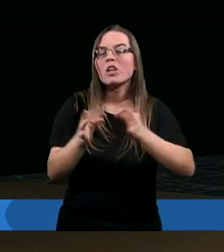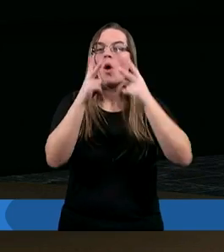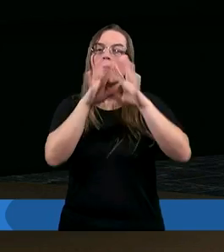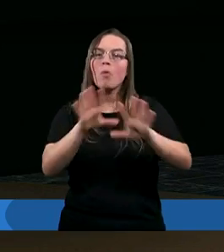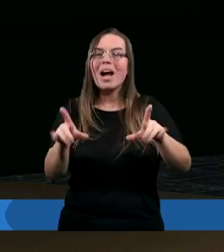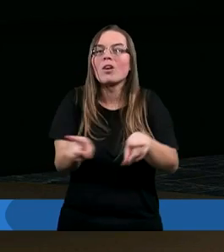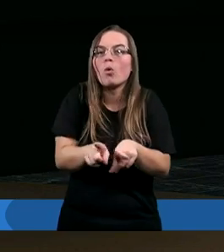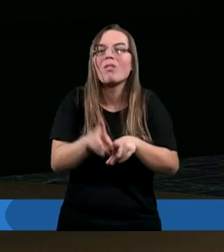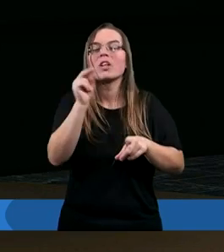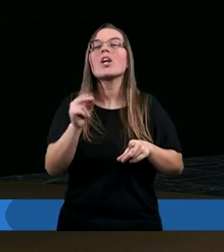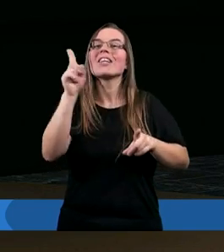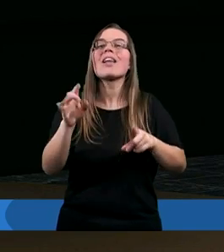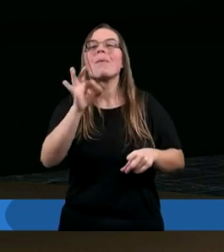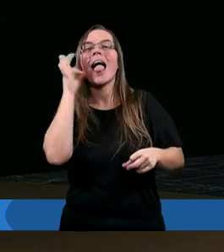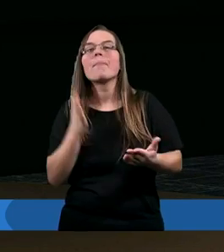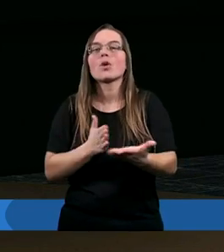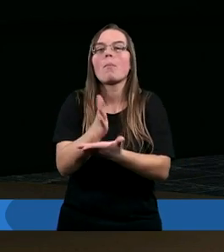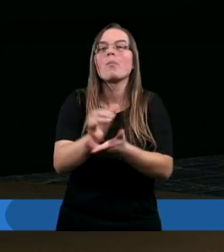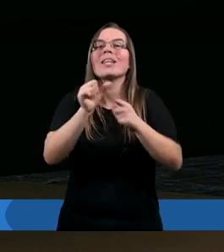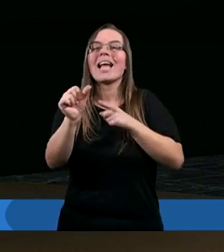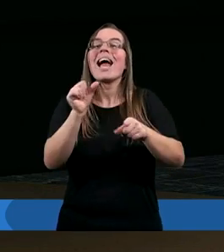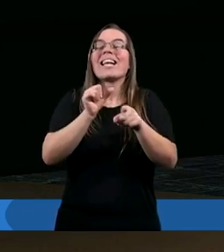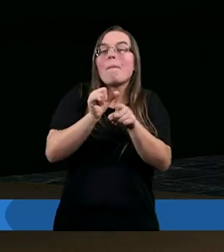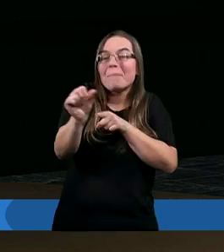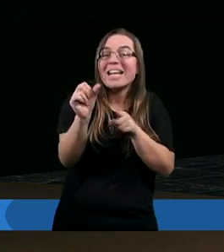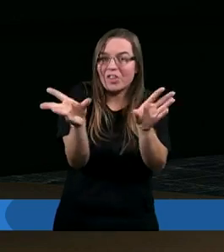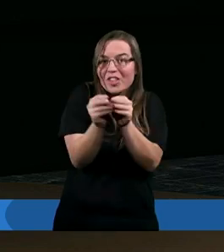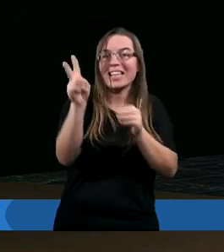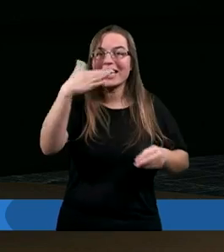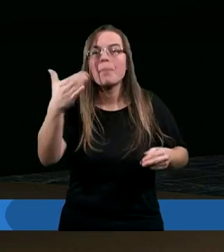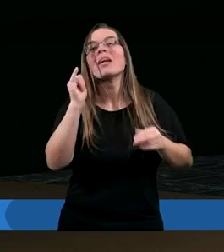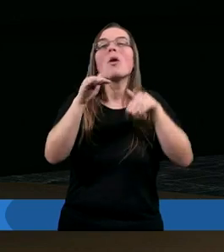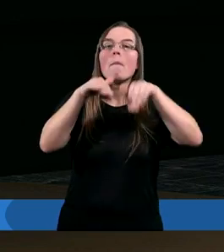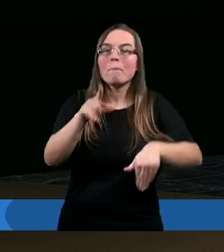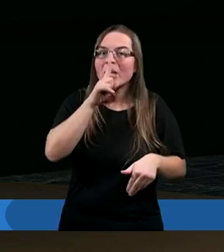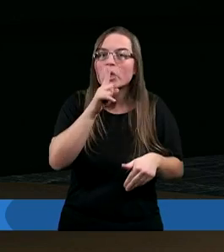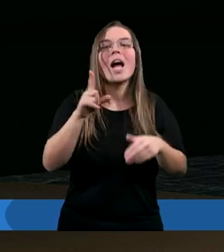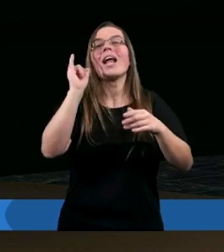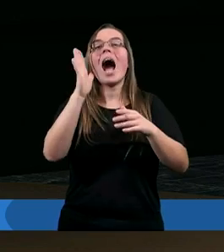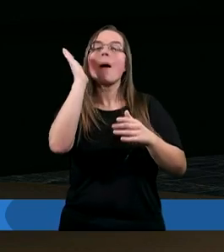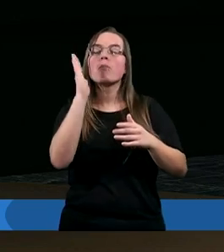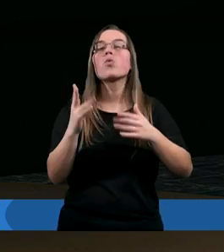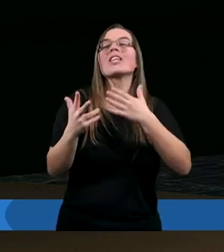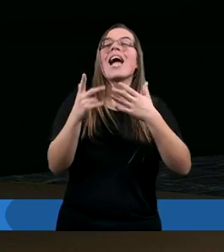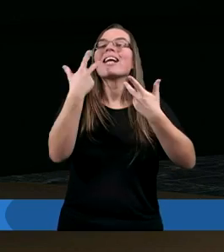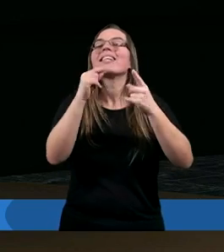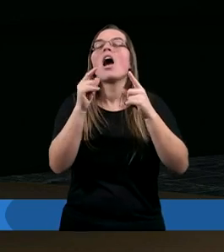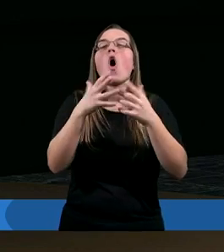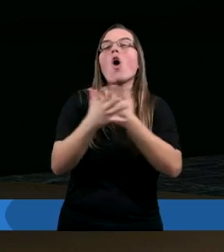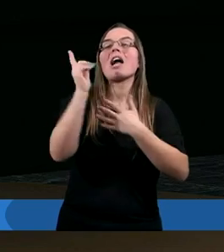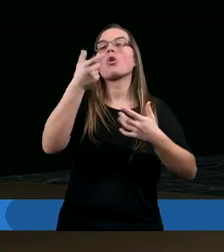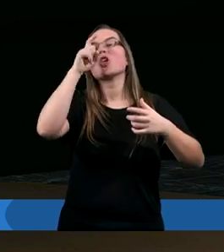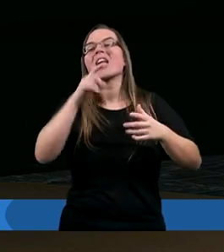pokazuje, że czasem lepszą pomocą jest być z kimś i milczeć, niż powiedzieć coś, co się później okaże niestosownego, mimo